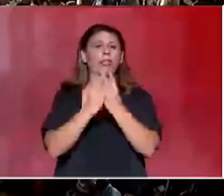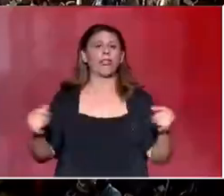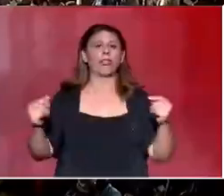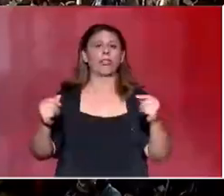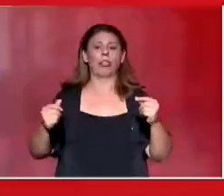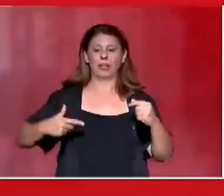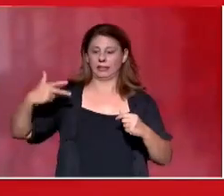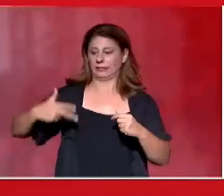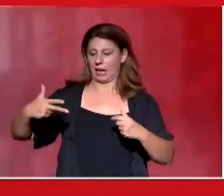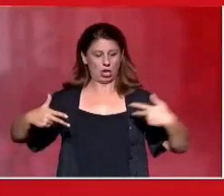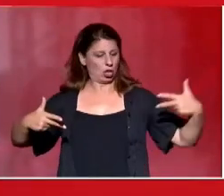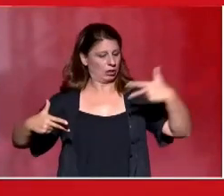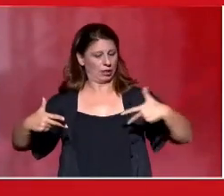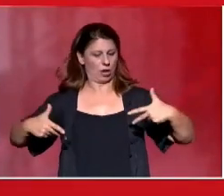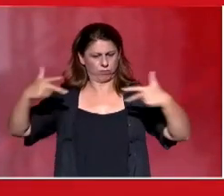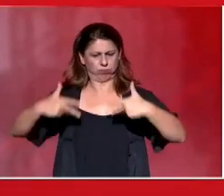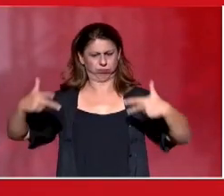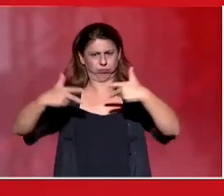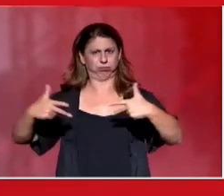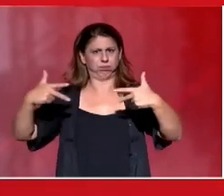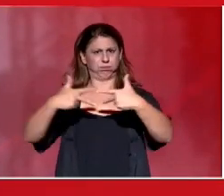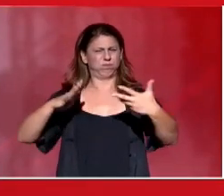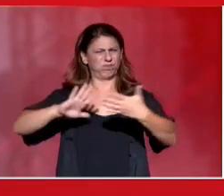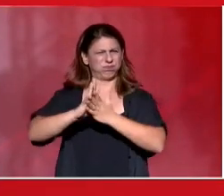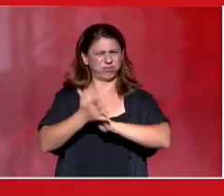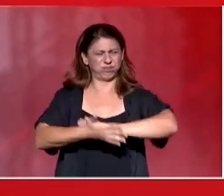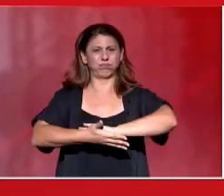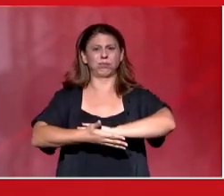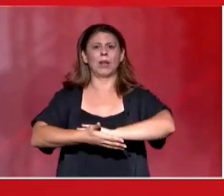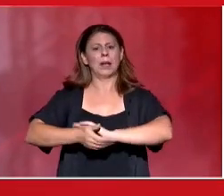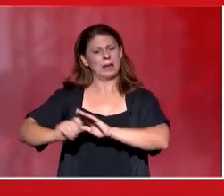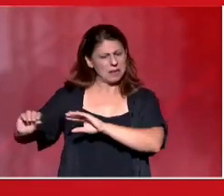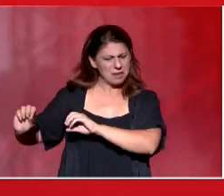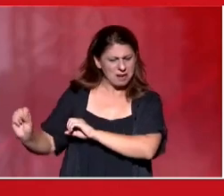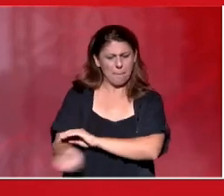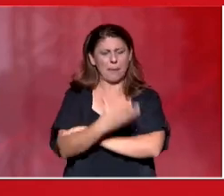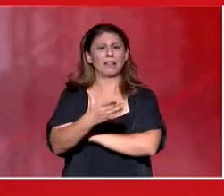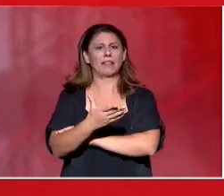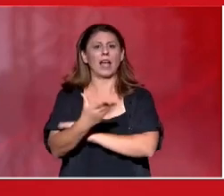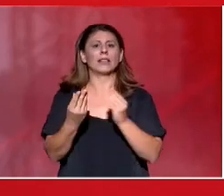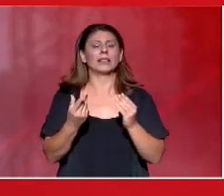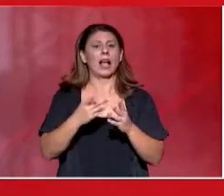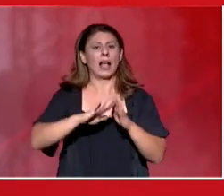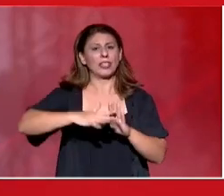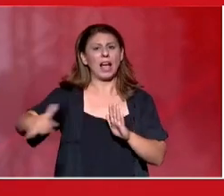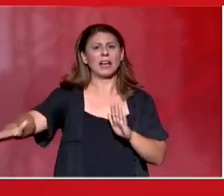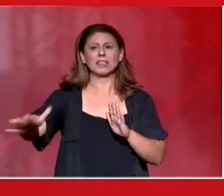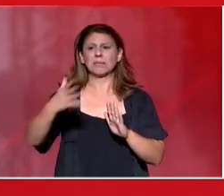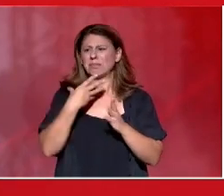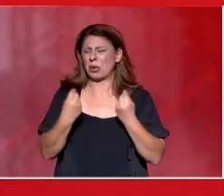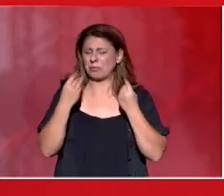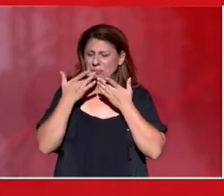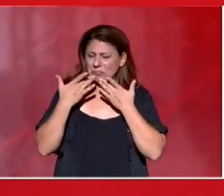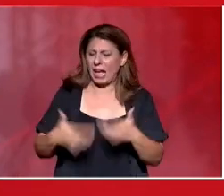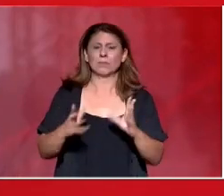δύο τρένων στα τέμπη, να πετυχαίνεται στη θάλασσα με κτηνόδη τρόπο όπως το λιμάνι του Πειραιά, να